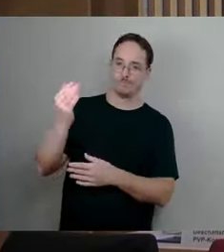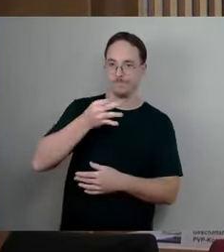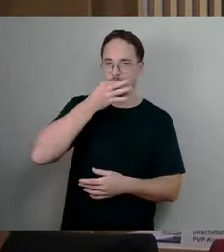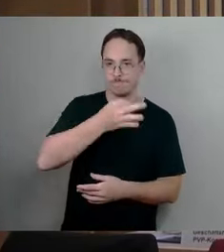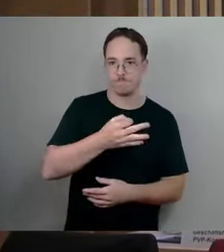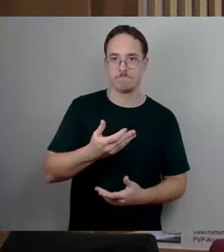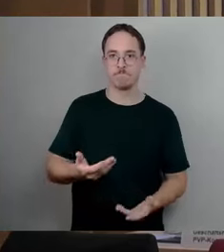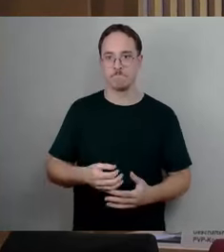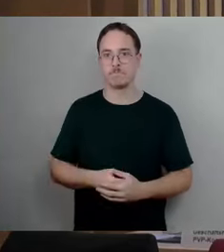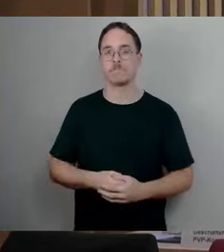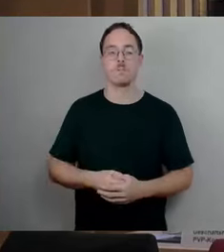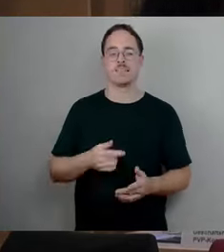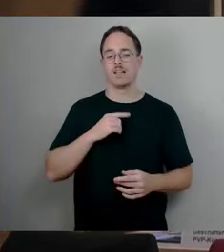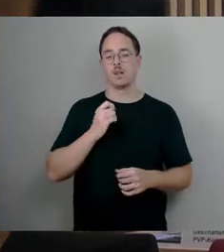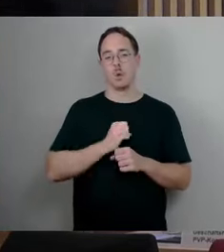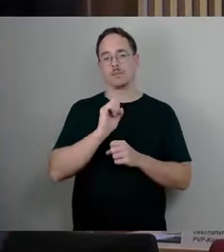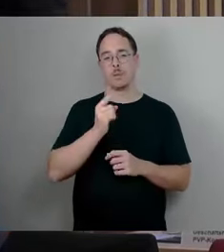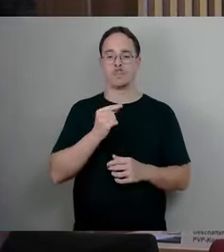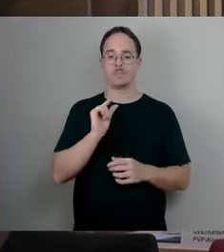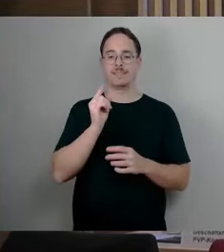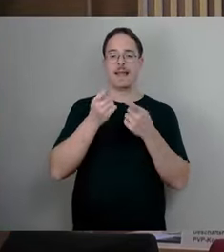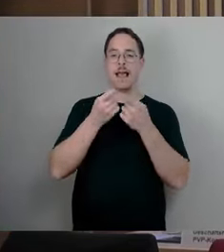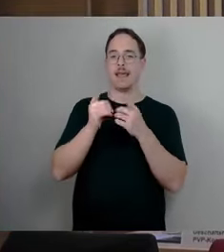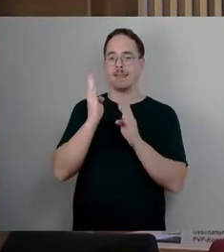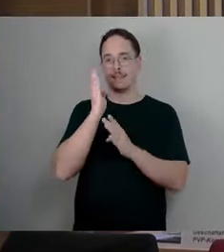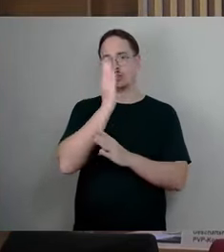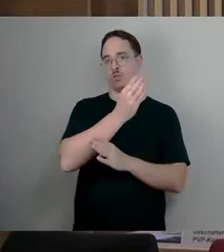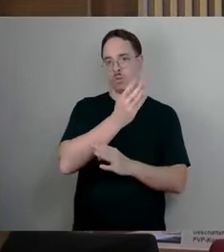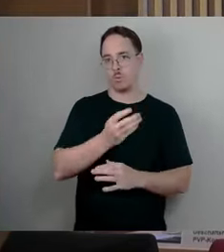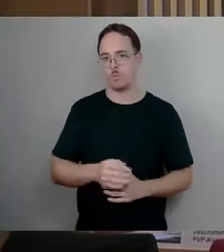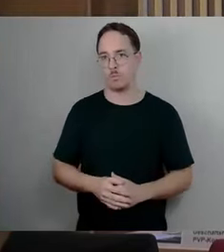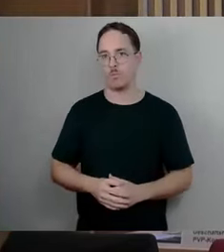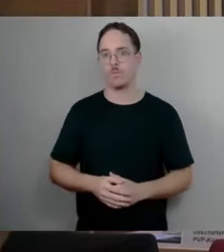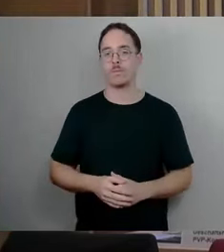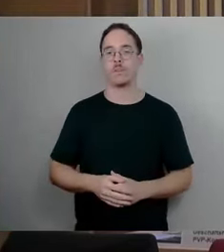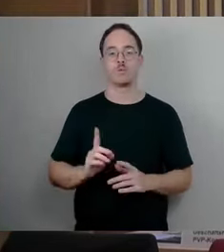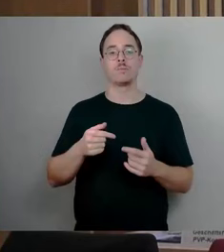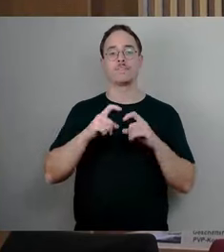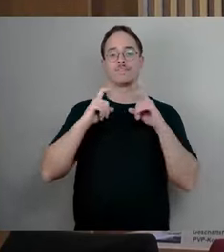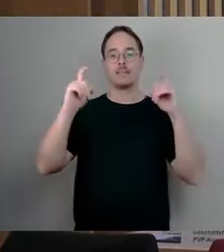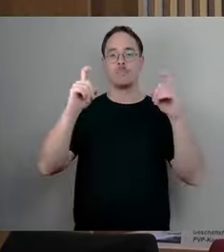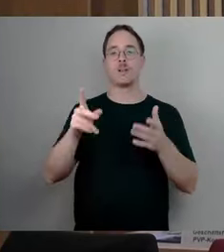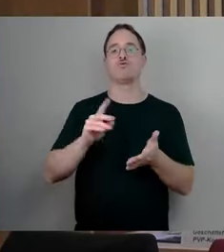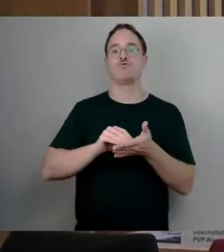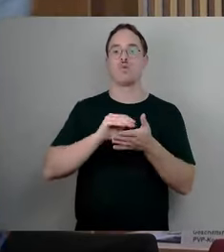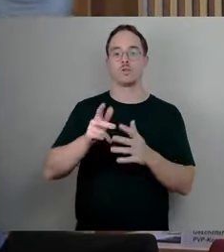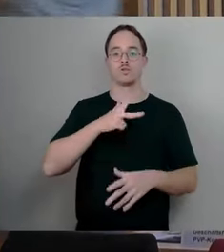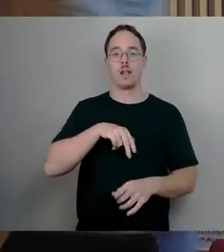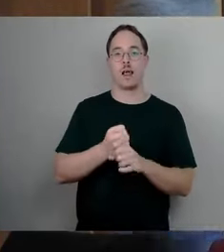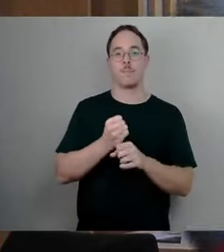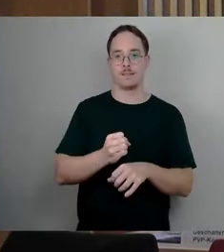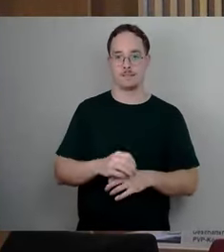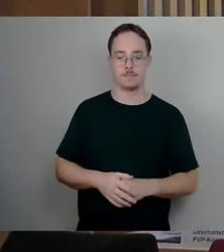in eine andere Richtung geht es ja noch, also das Thema ist genauso Schulsozialarbeit, Herr Donauser hat es ja schon angesprochen und ist wahrscheinlich jetzt auch gleich wieder dran.